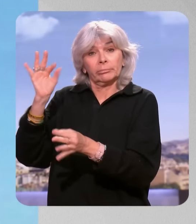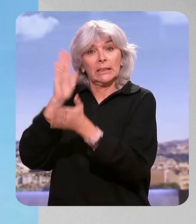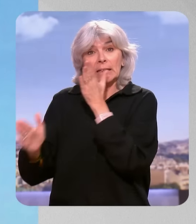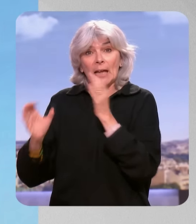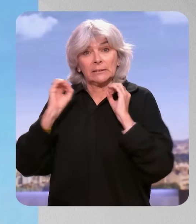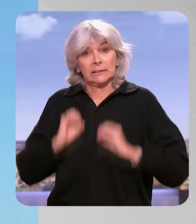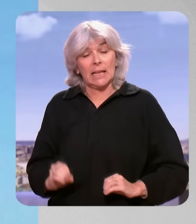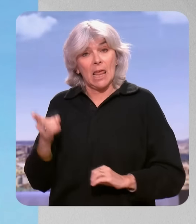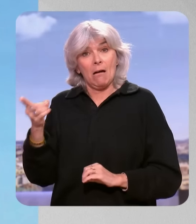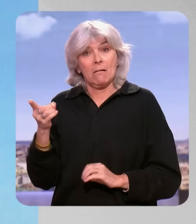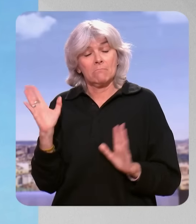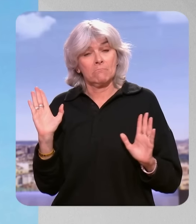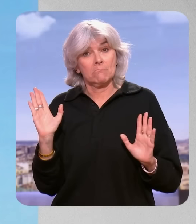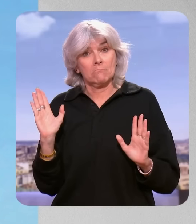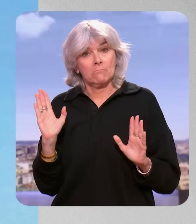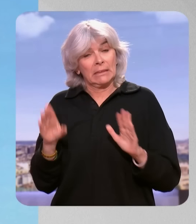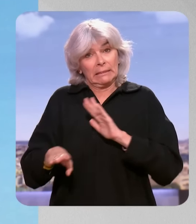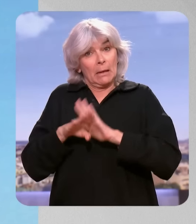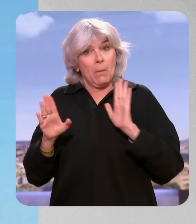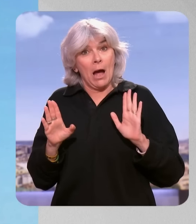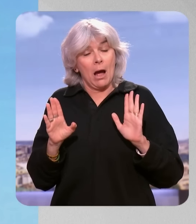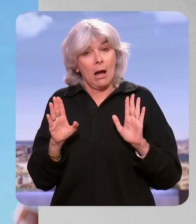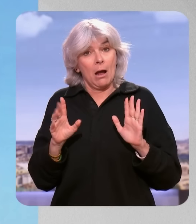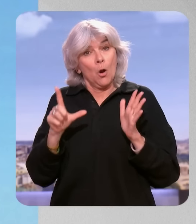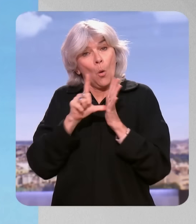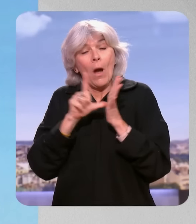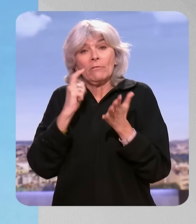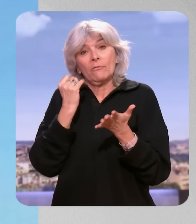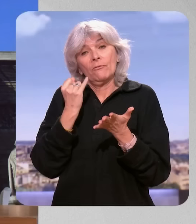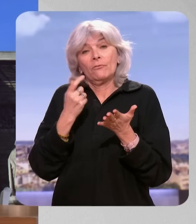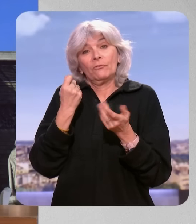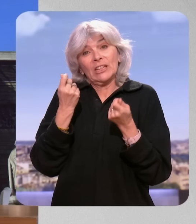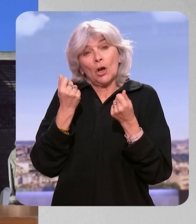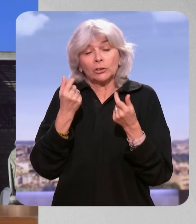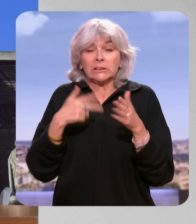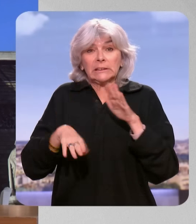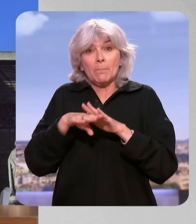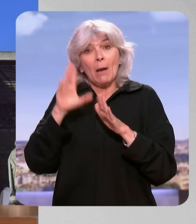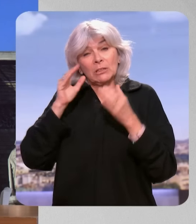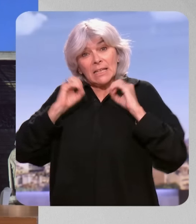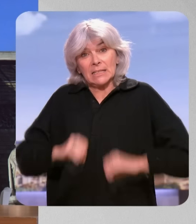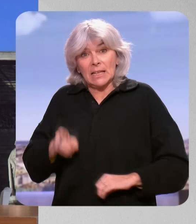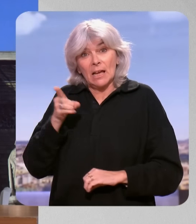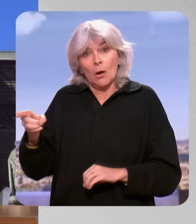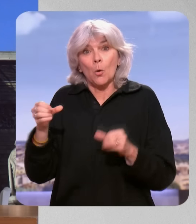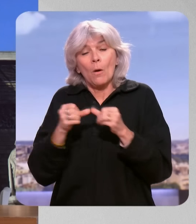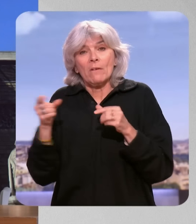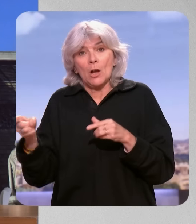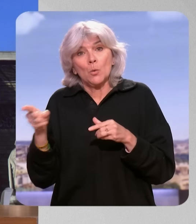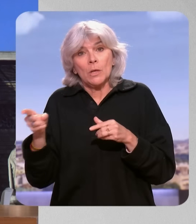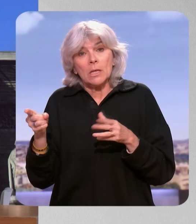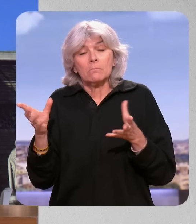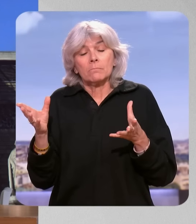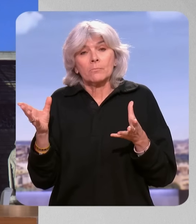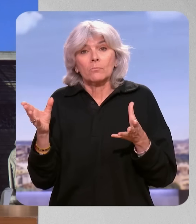dans la position initiale de la finance initiale. Et donc, c'est le Sénat qui, lui,